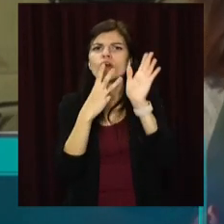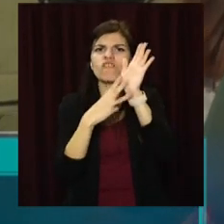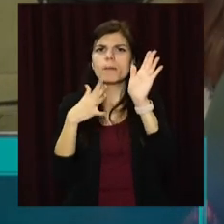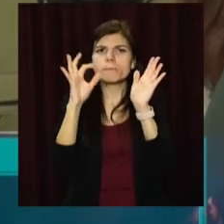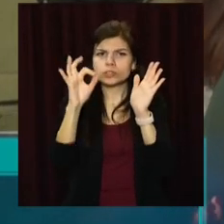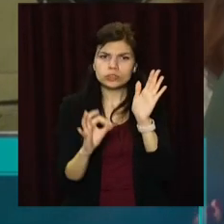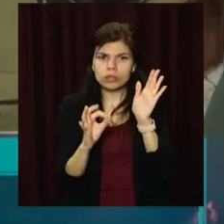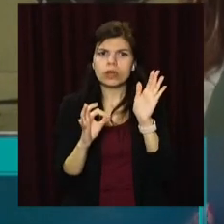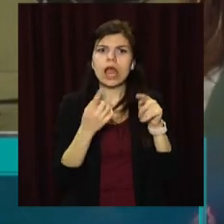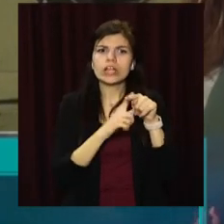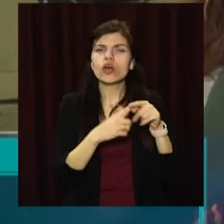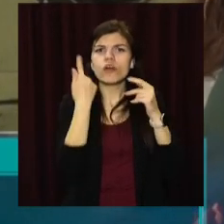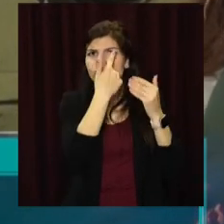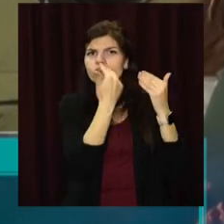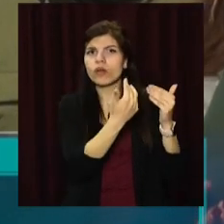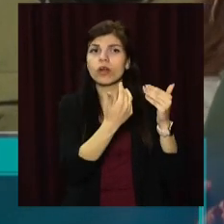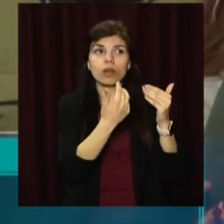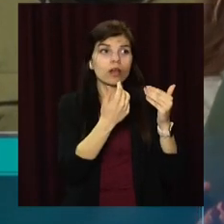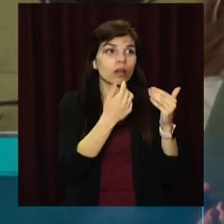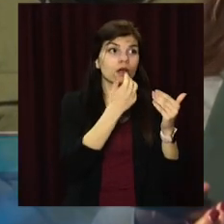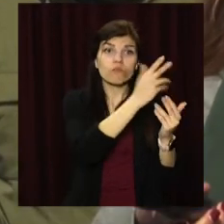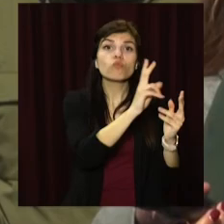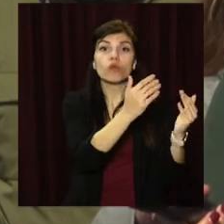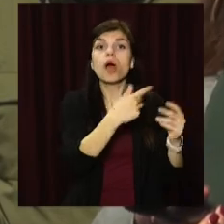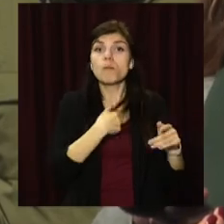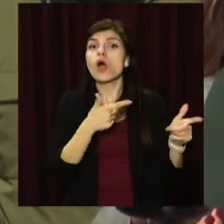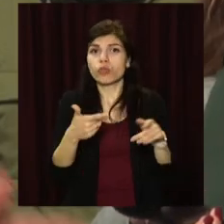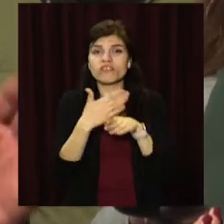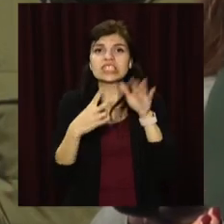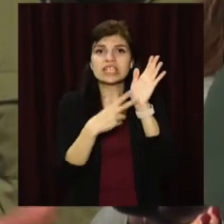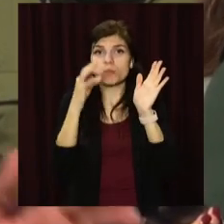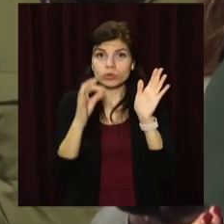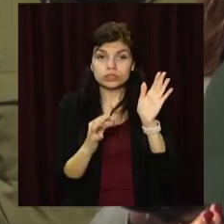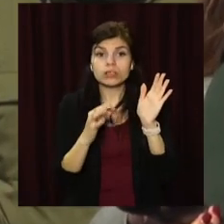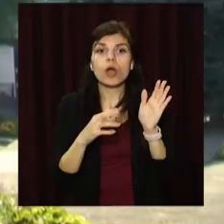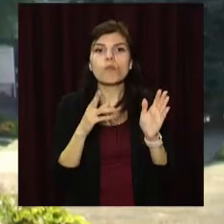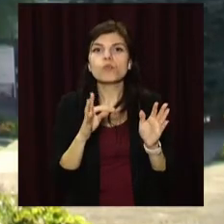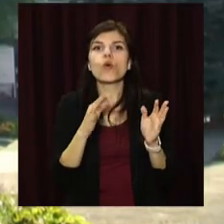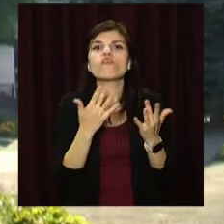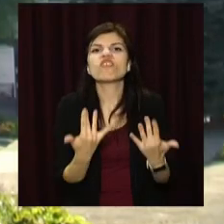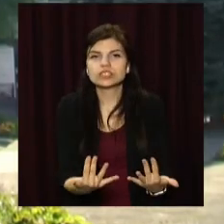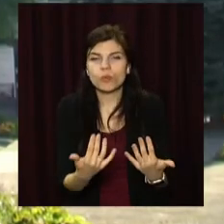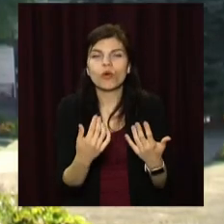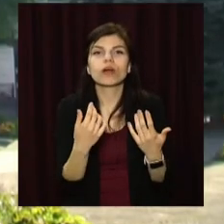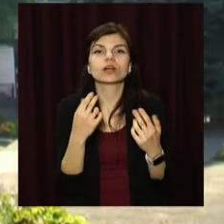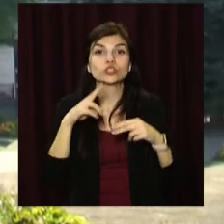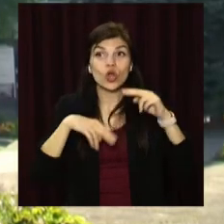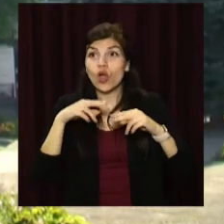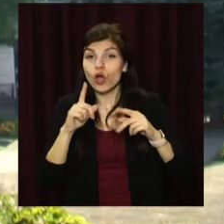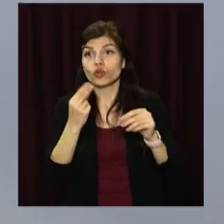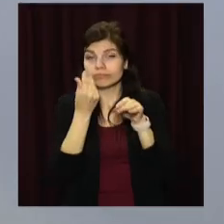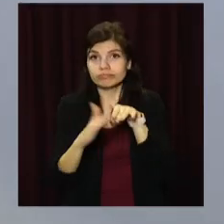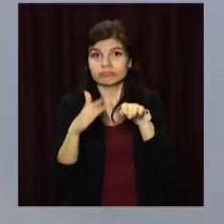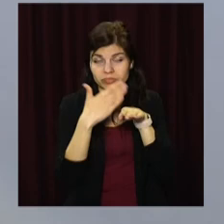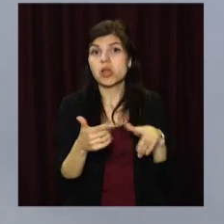процентів, це складає 7 процентів. Ми готові виділяти цю суму по мірі будівництва. Вже майже два роки учні 20